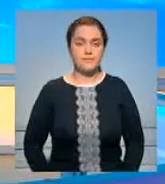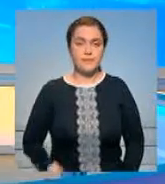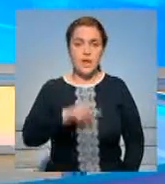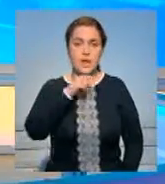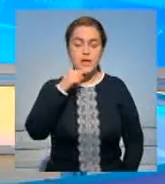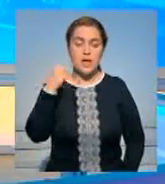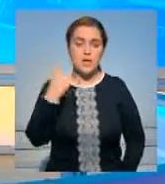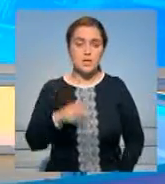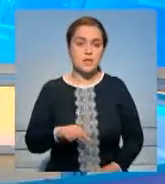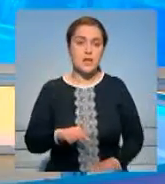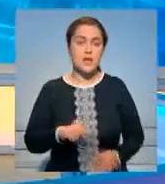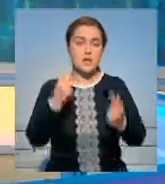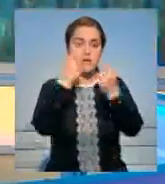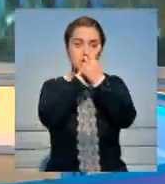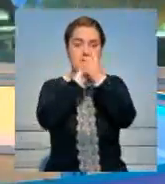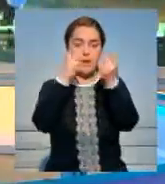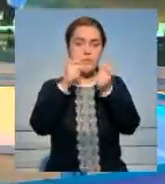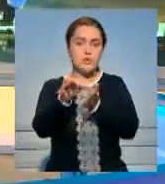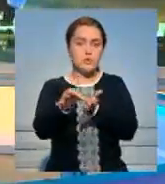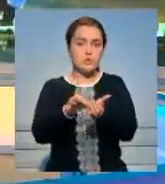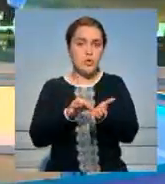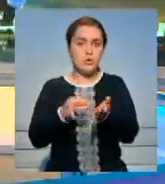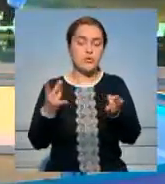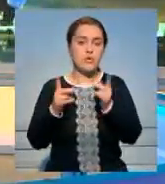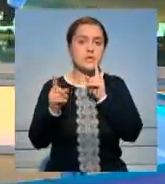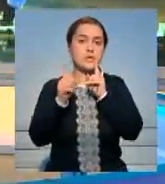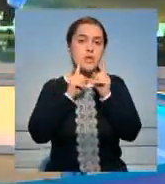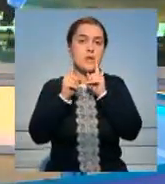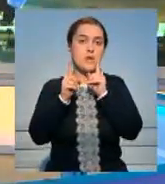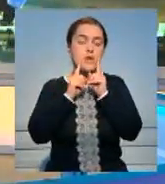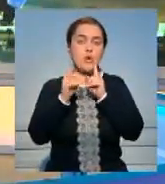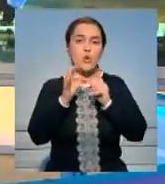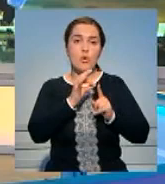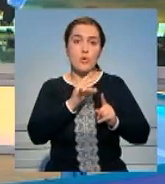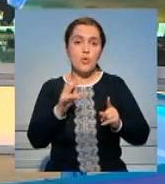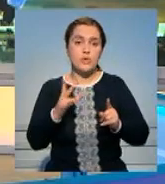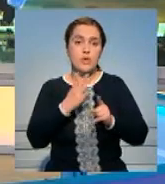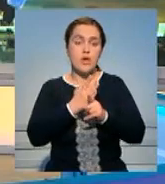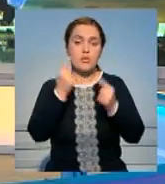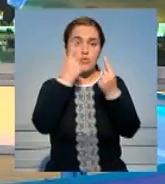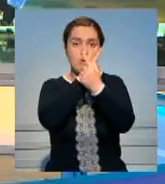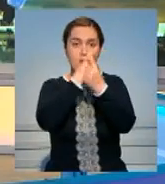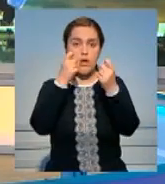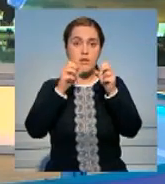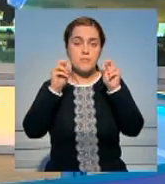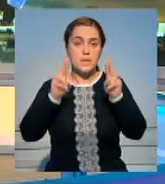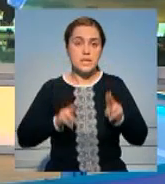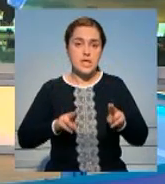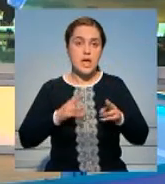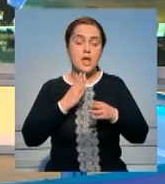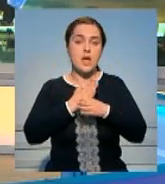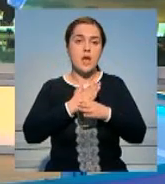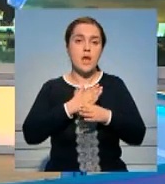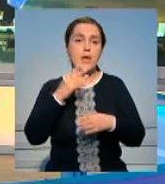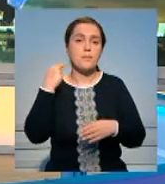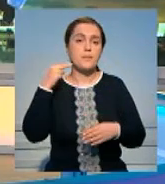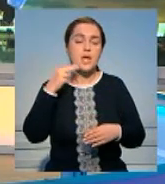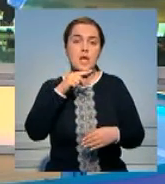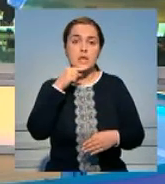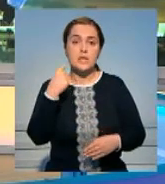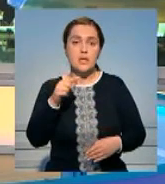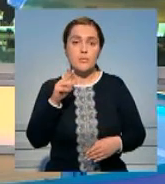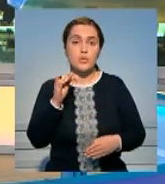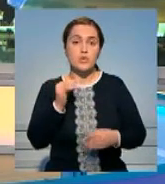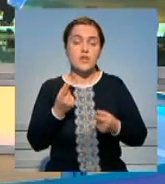Россия созывает экстренное заседание Совбеза ООН. Сайт Кремля опубликовал специальное заявление президента России Владимира Путина в связи с